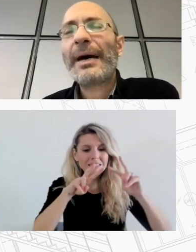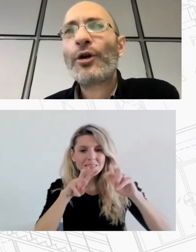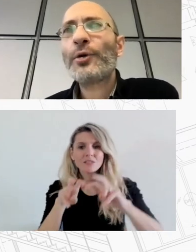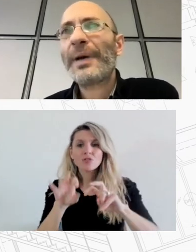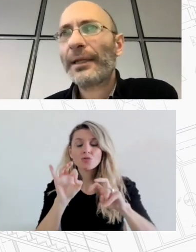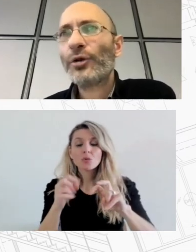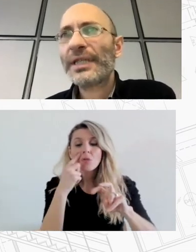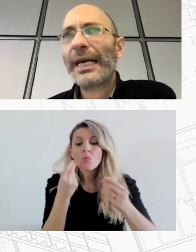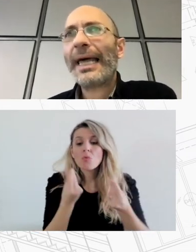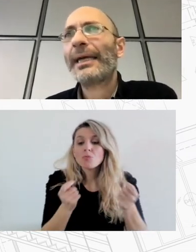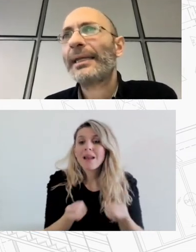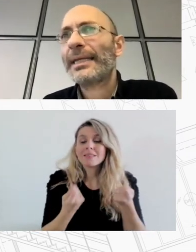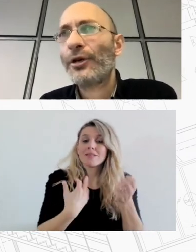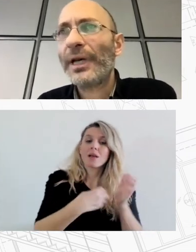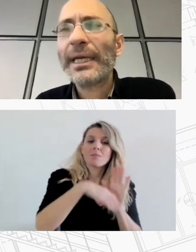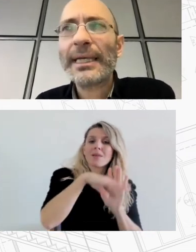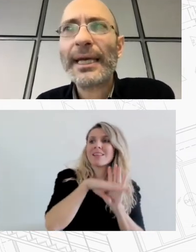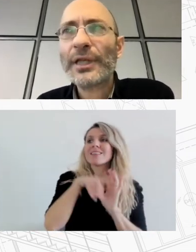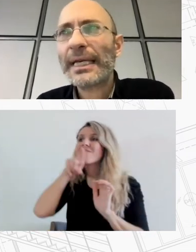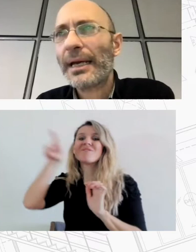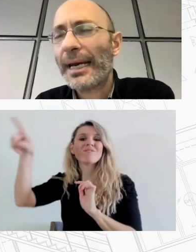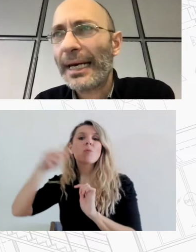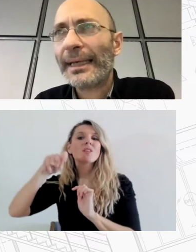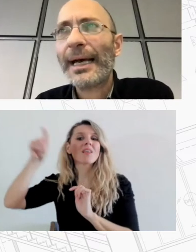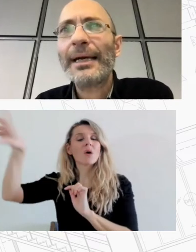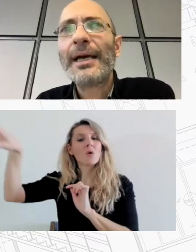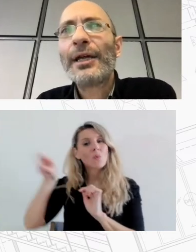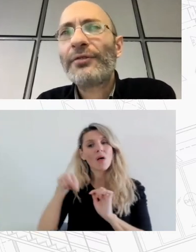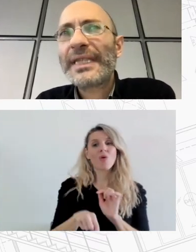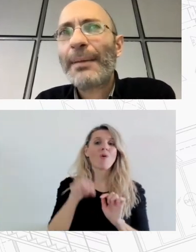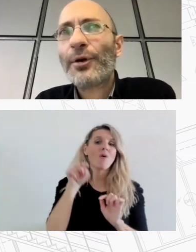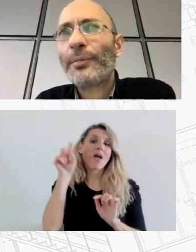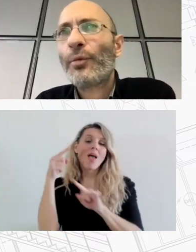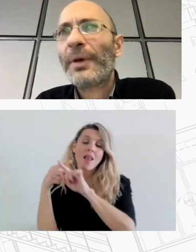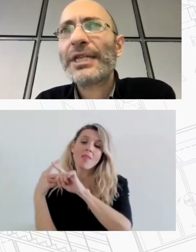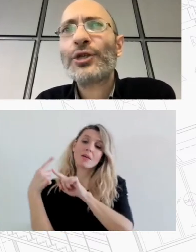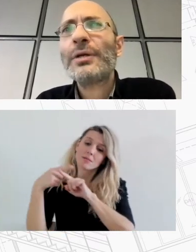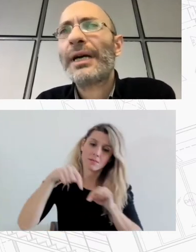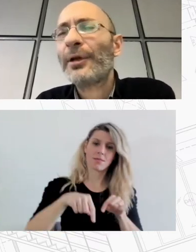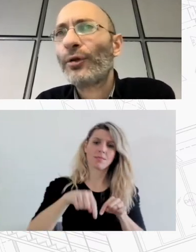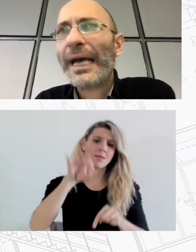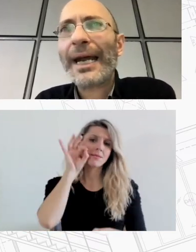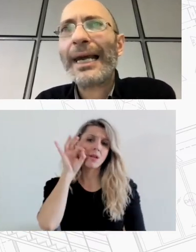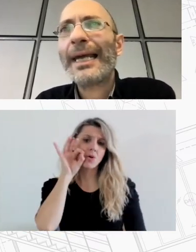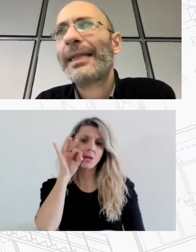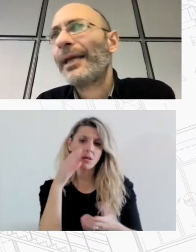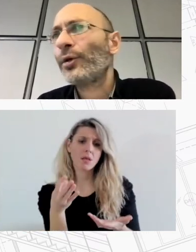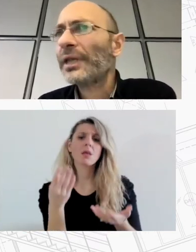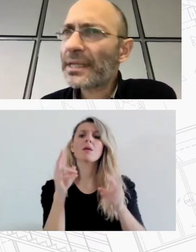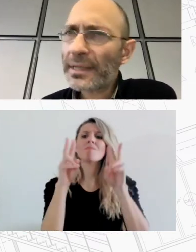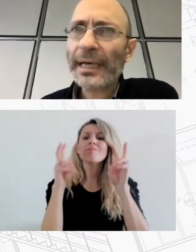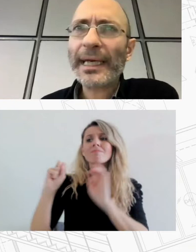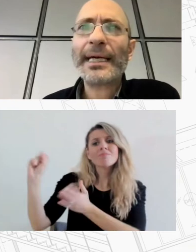παρόμοιων πρακτικών στην Ελλάδα και τη Θεσσαλονίκη εξετάζοντας αναλυτικά το υφιστάμενο νομικό πλαίσιο χρηματοδοτικά εργαλεία και